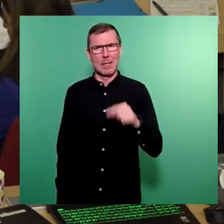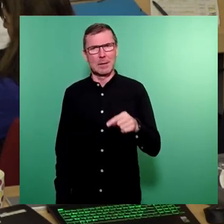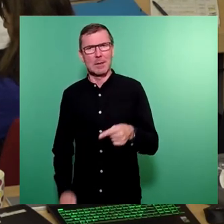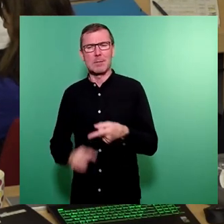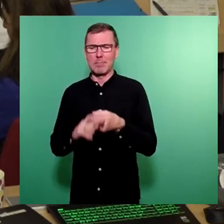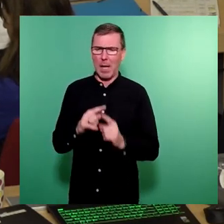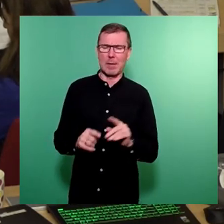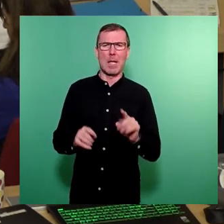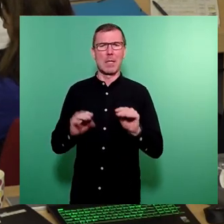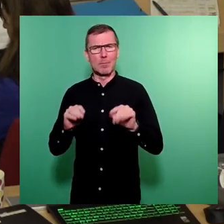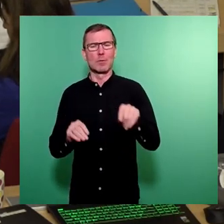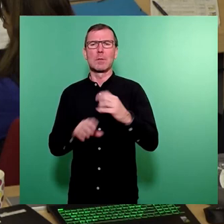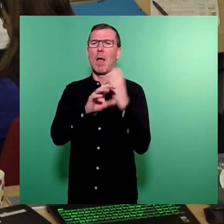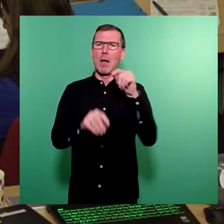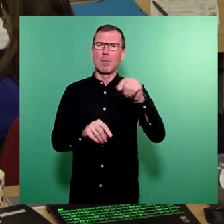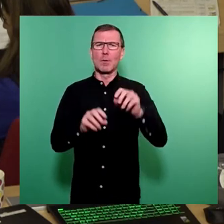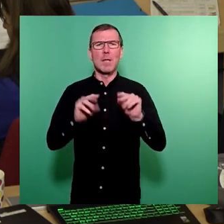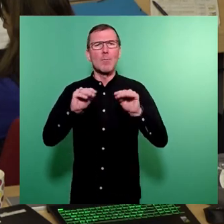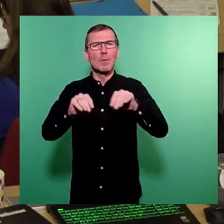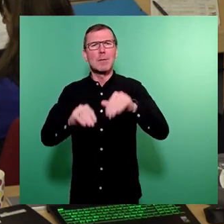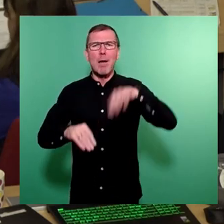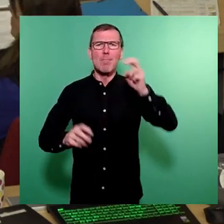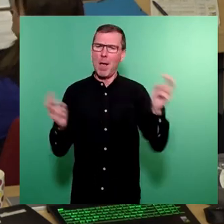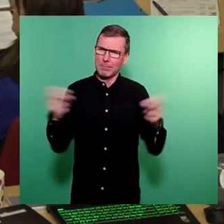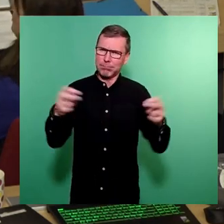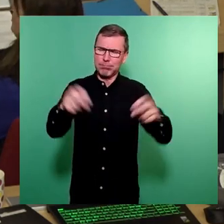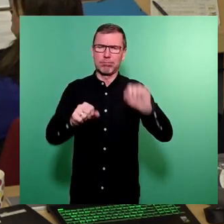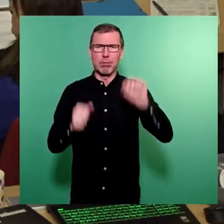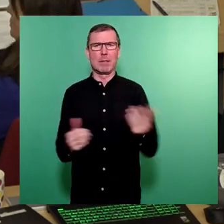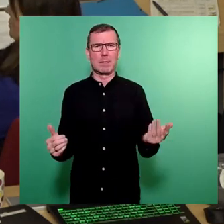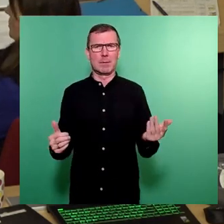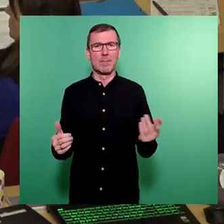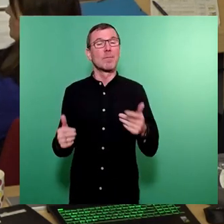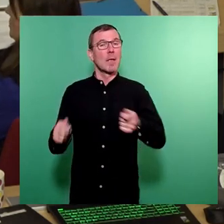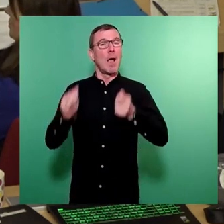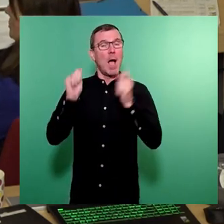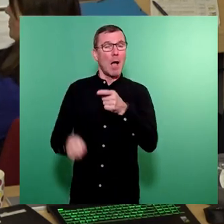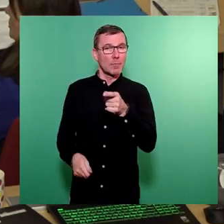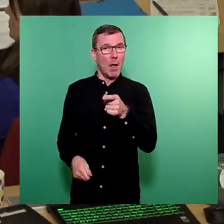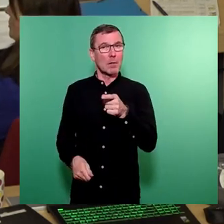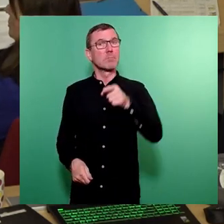Nutzenden in Bussen und Bahnen deutlich erhöhen kann. Und diesem Auftrag sind sie auch